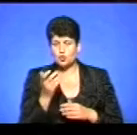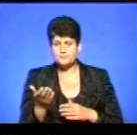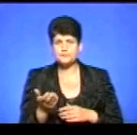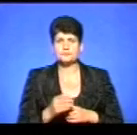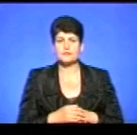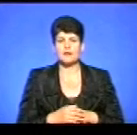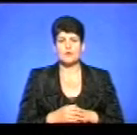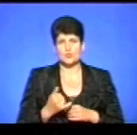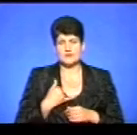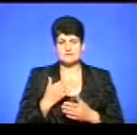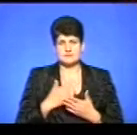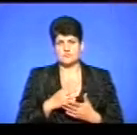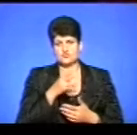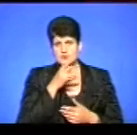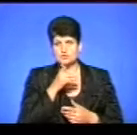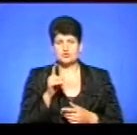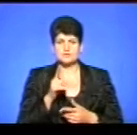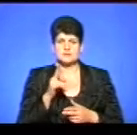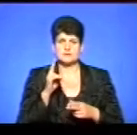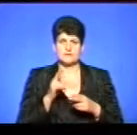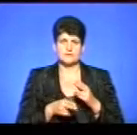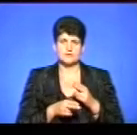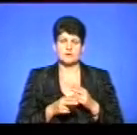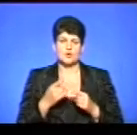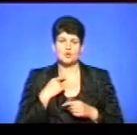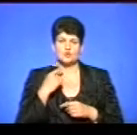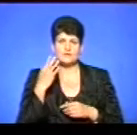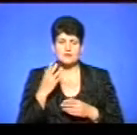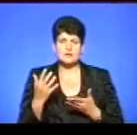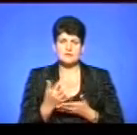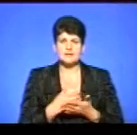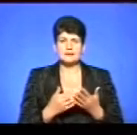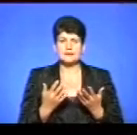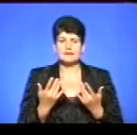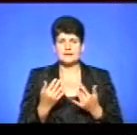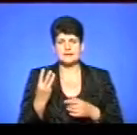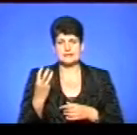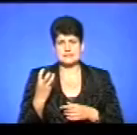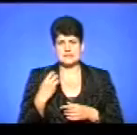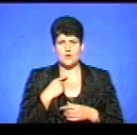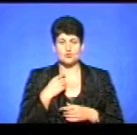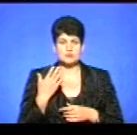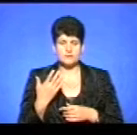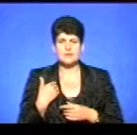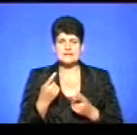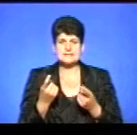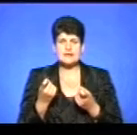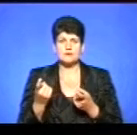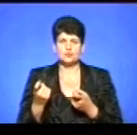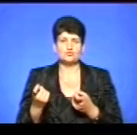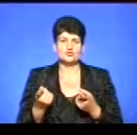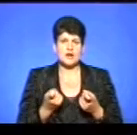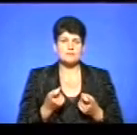в нас є достатньо часу для того, щоб завершити голосування, набрати необхідну кількість 300 голосів. Ми залучаємо